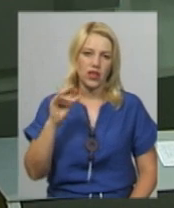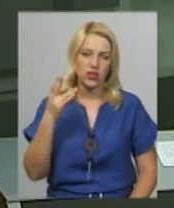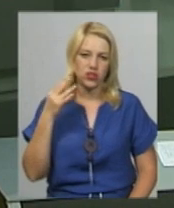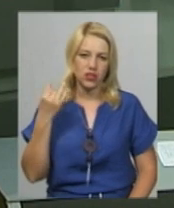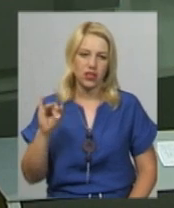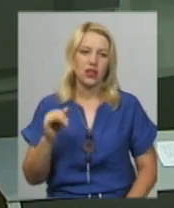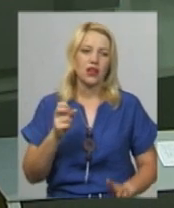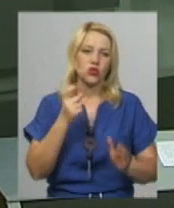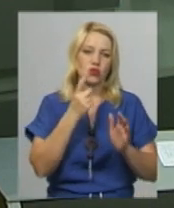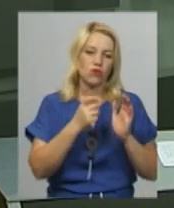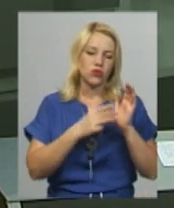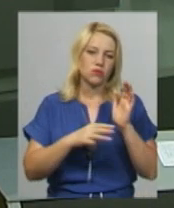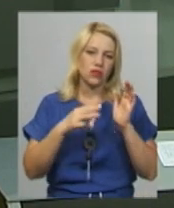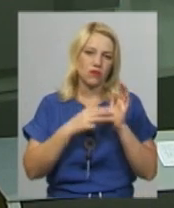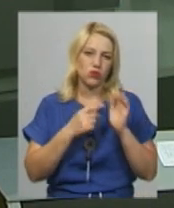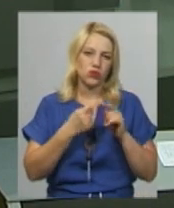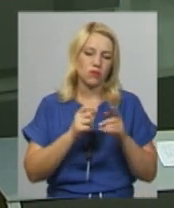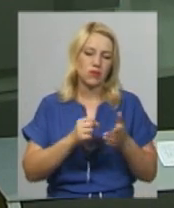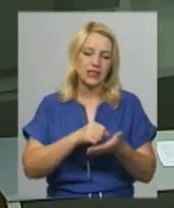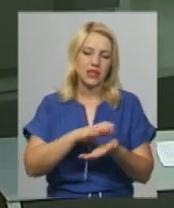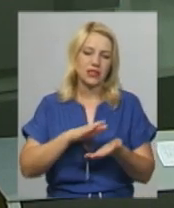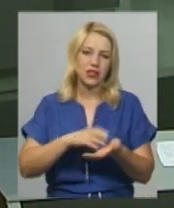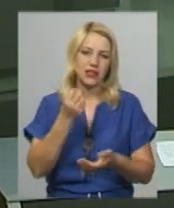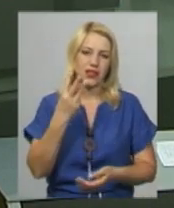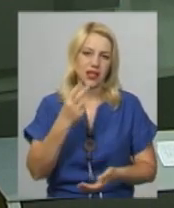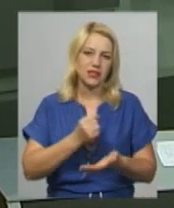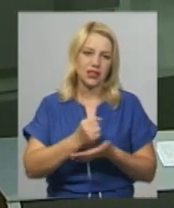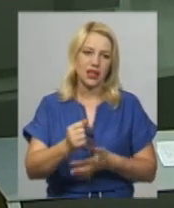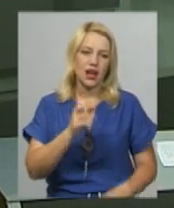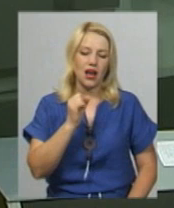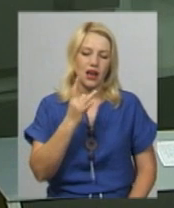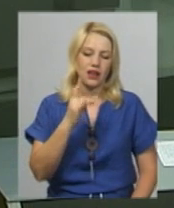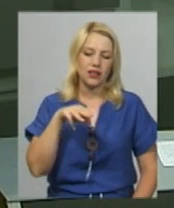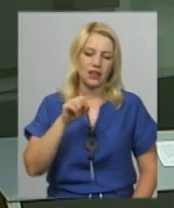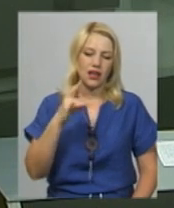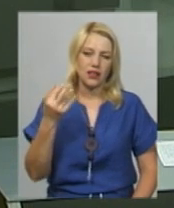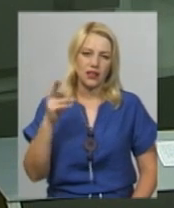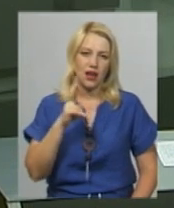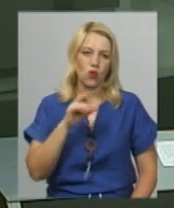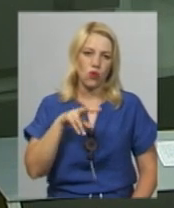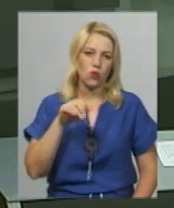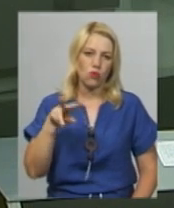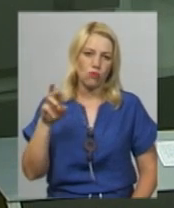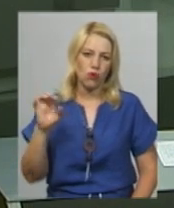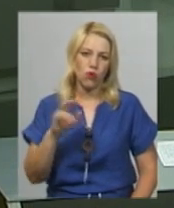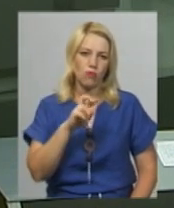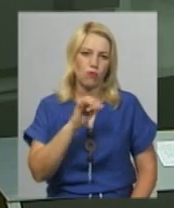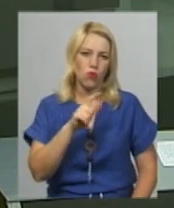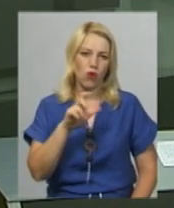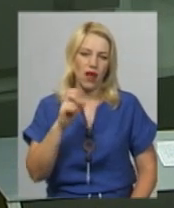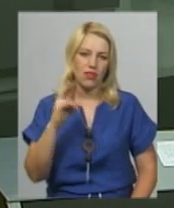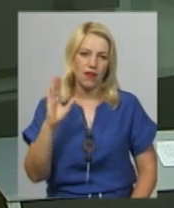останній день зареєстрували 13 кандидатів – Бориса Артарія Колумба, Володимира Боровика, Олександра Буханевича,